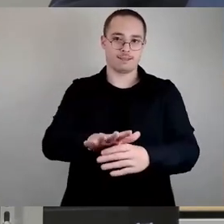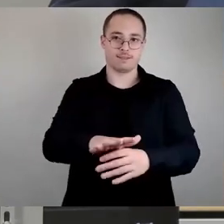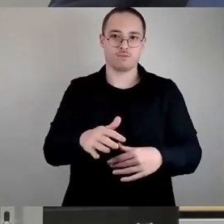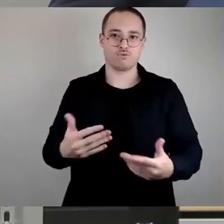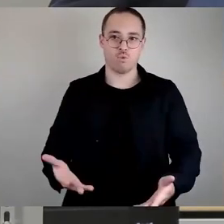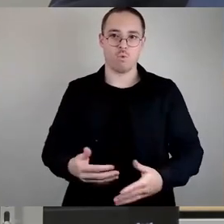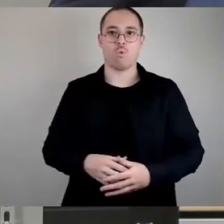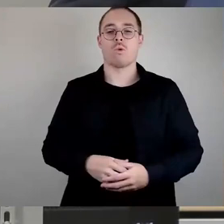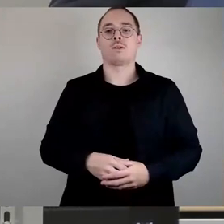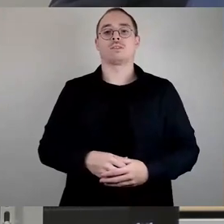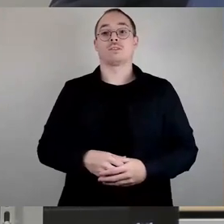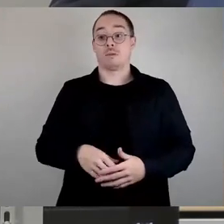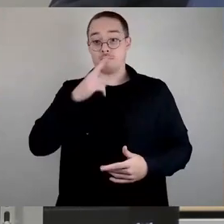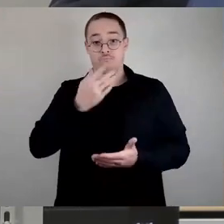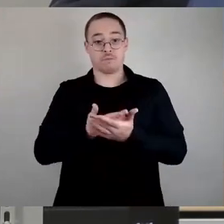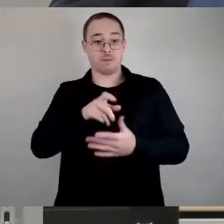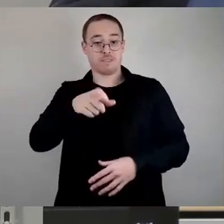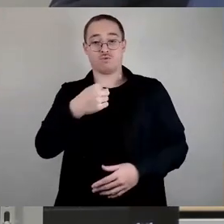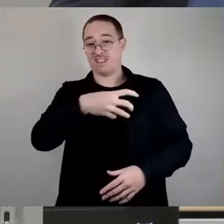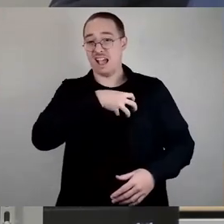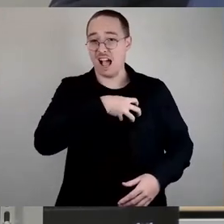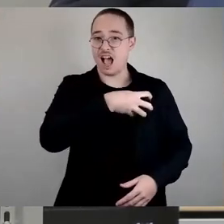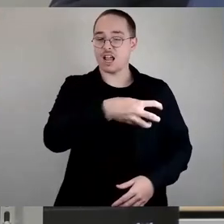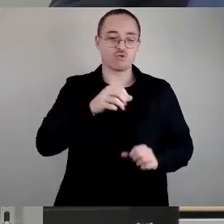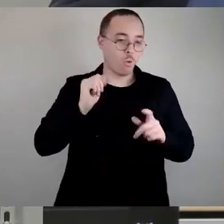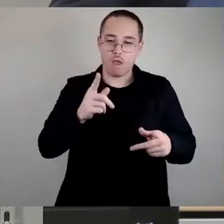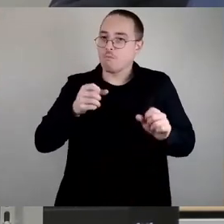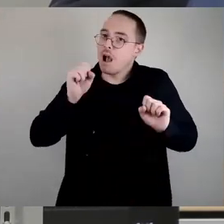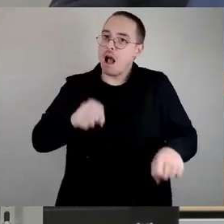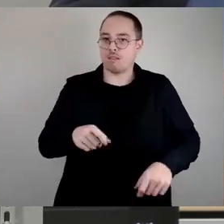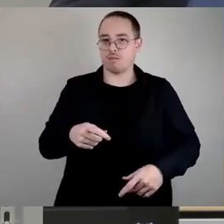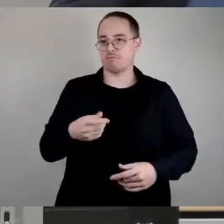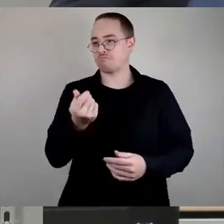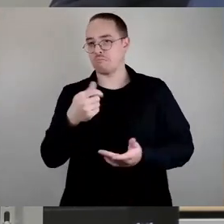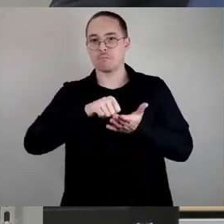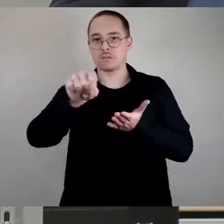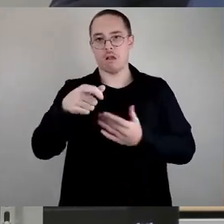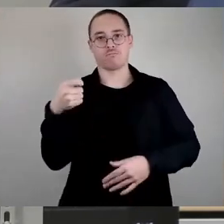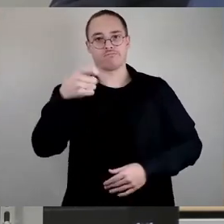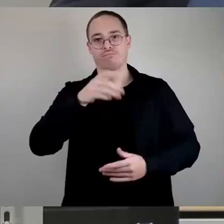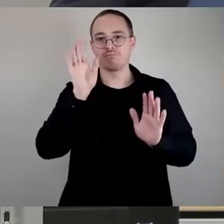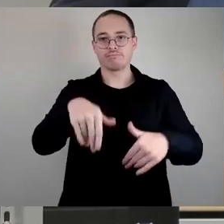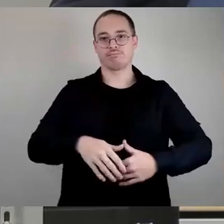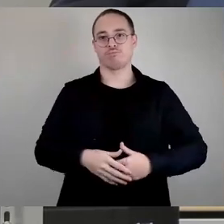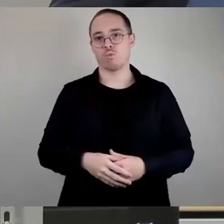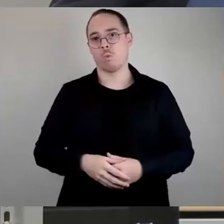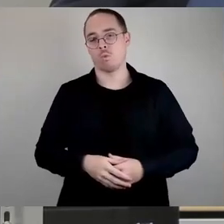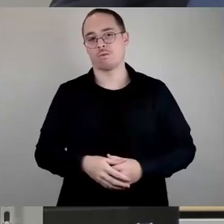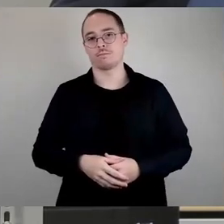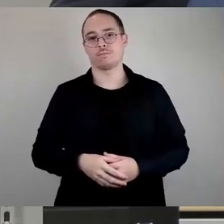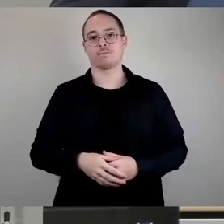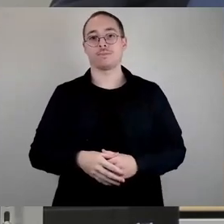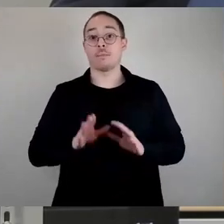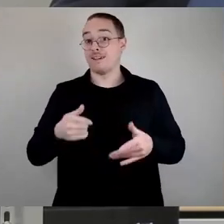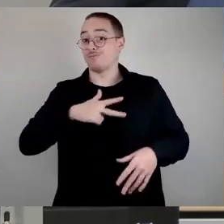einsetzen, mit dem entlasten wir auch in etwas die Bundesrepublik, indem sie etwas weniger Steuern dann sozusagen erstatten muss. Aber die Frage ist,